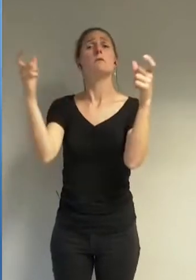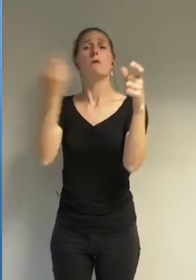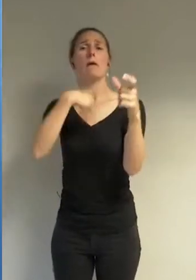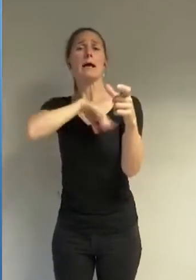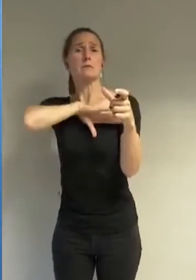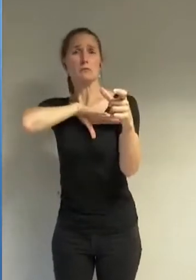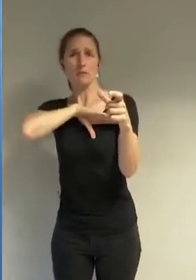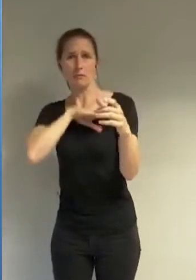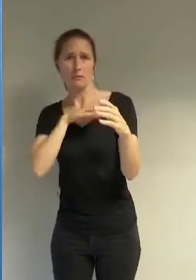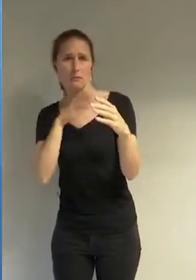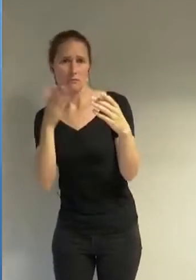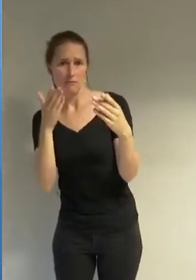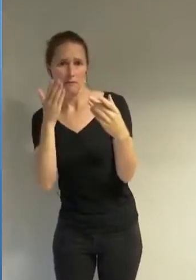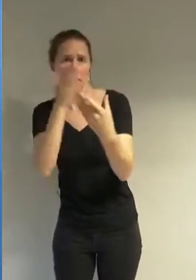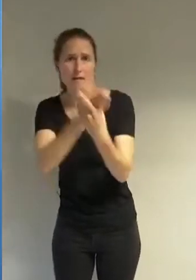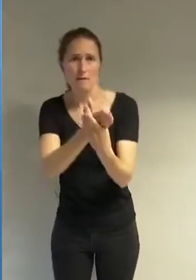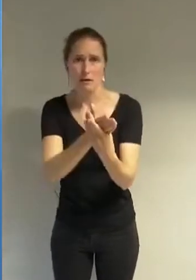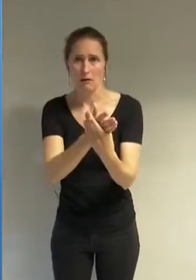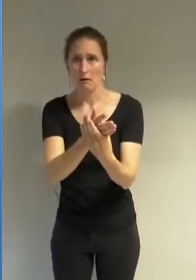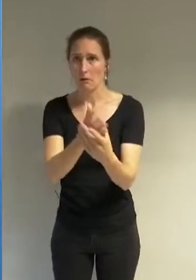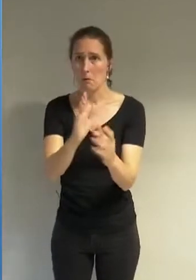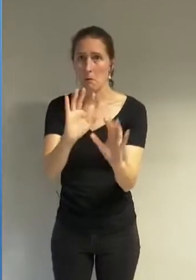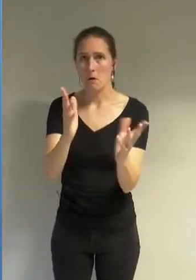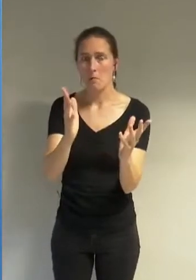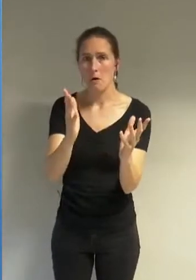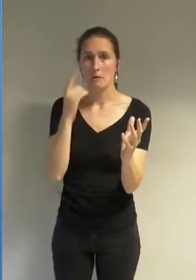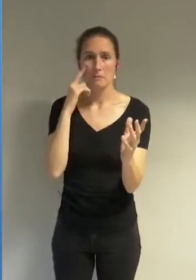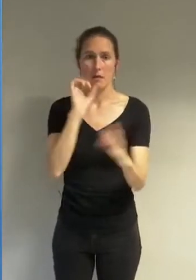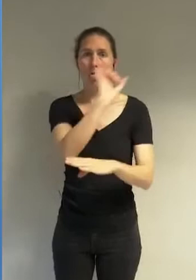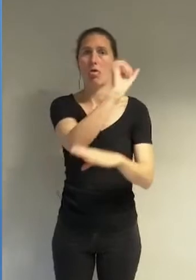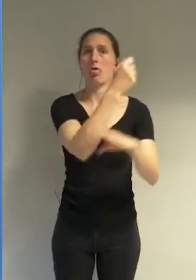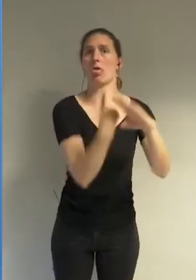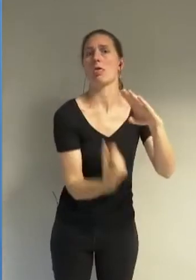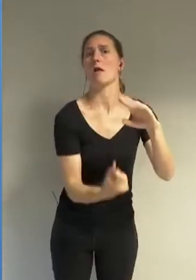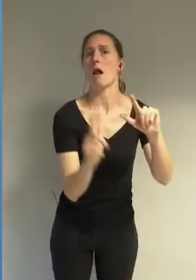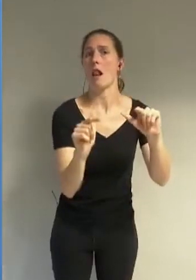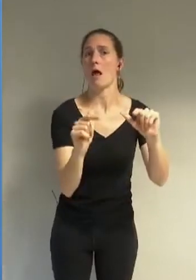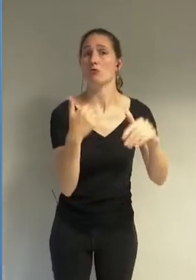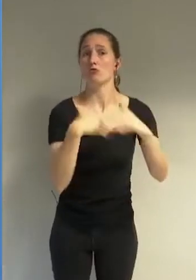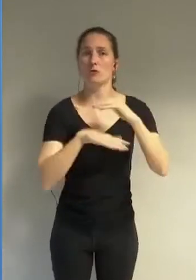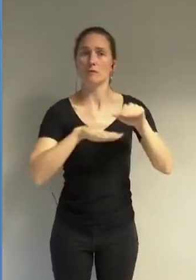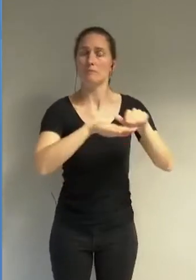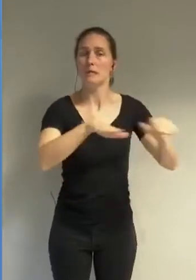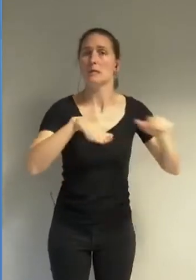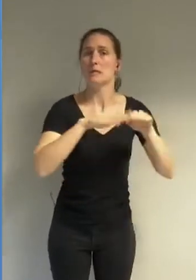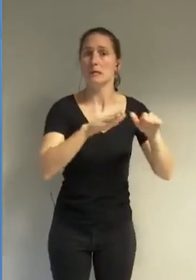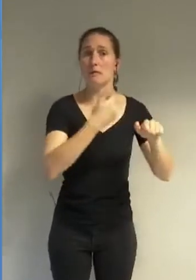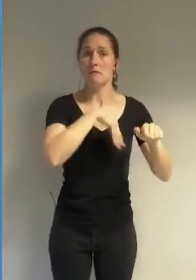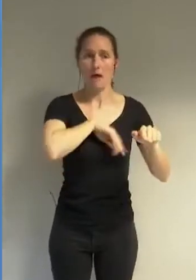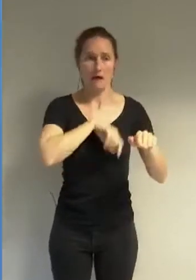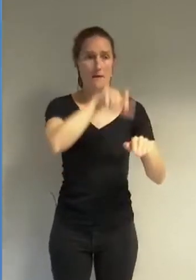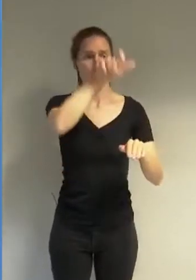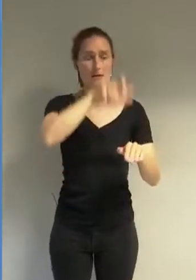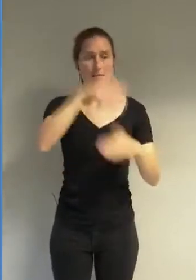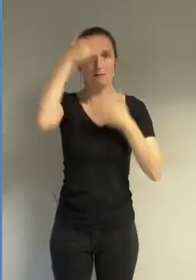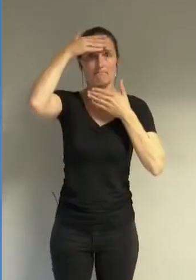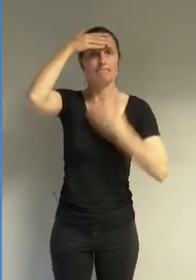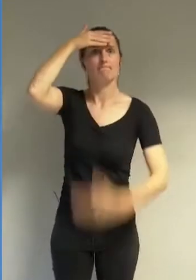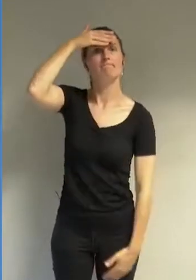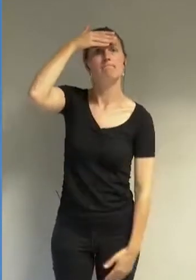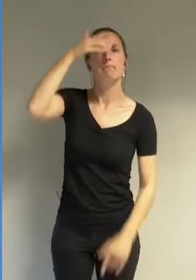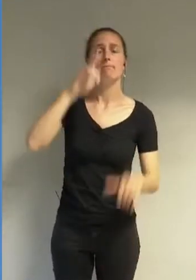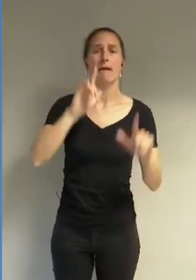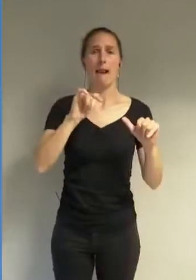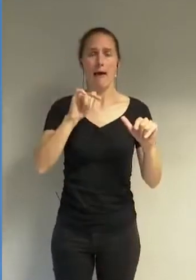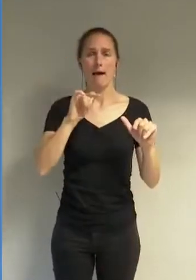-elle être engagée si une noyade survient dans l'un de nos bassins parce qu'une personne portant un